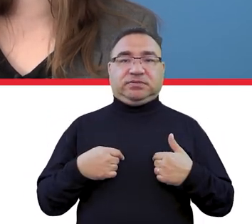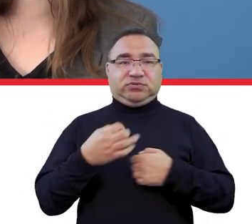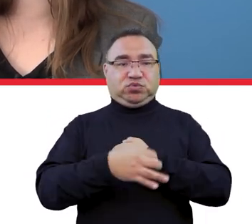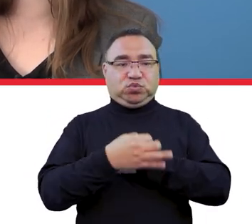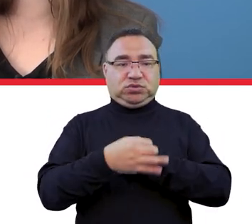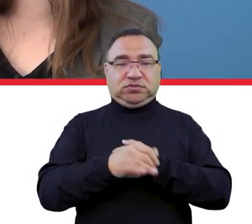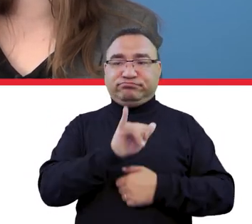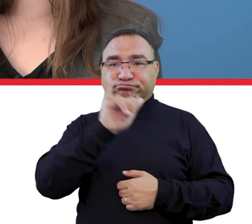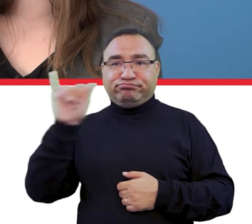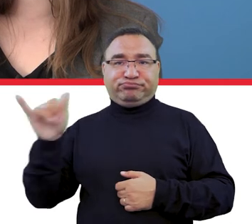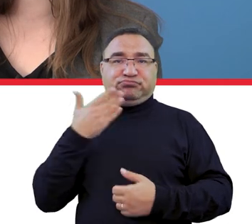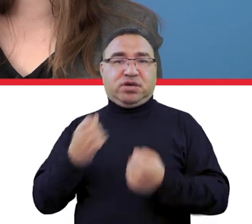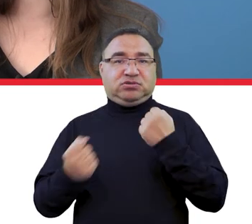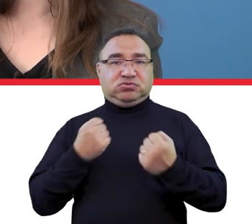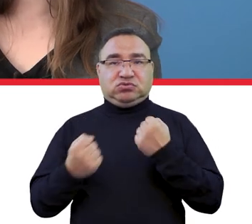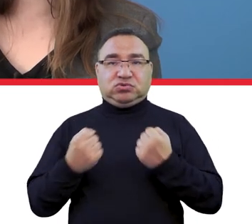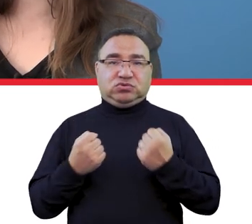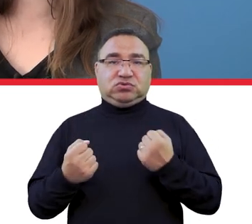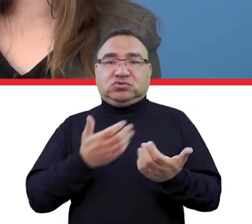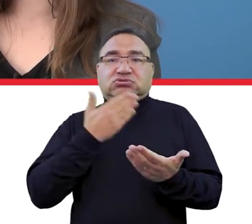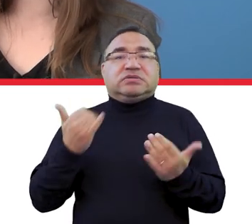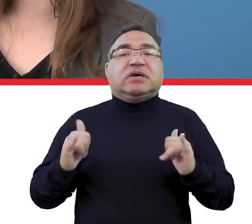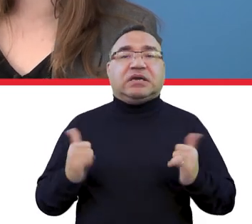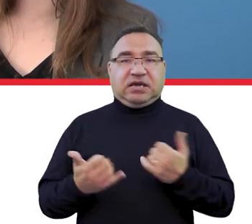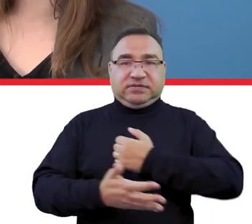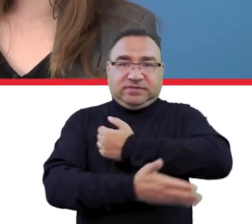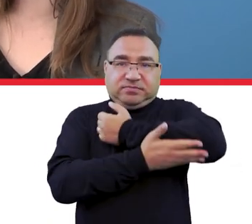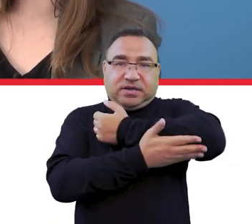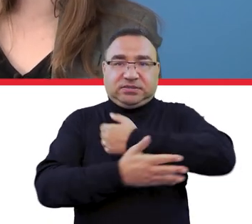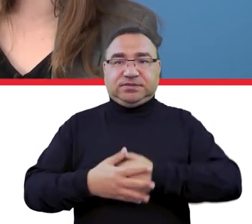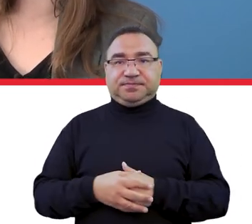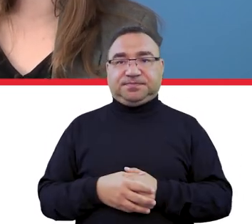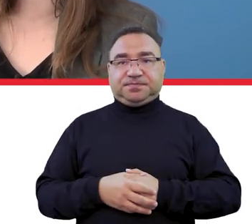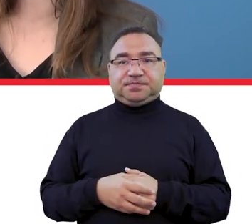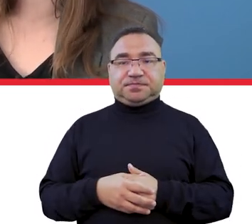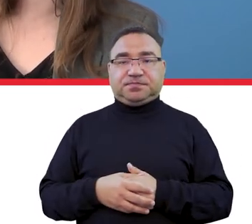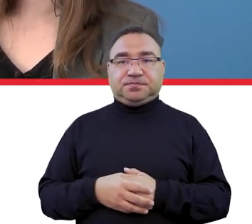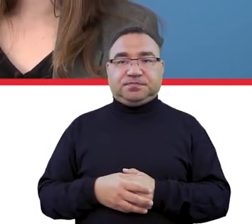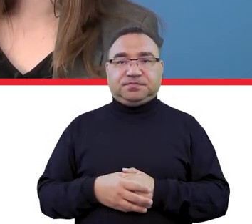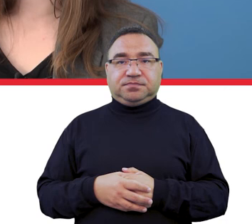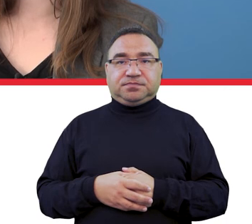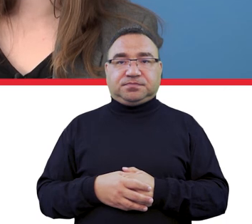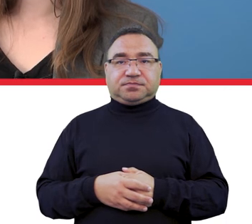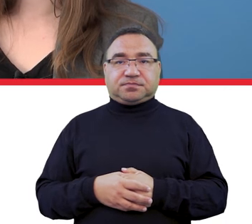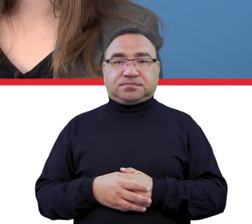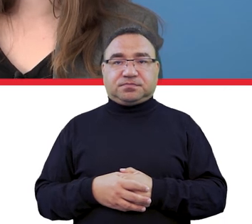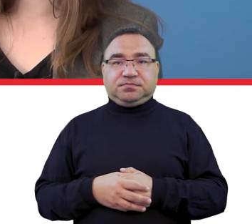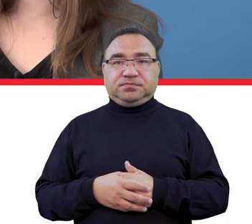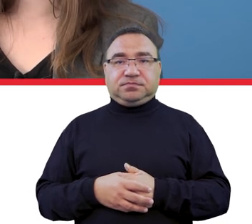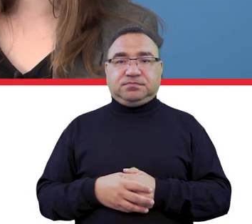polskich studentów w Rosji jest teraz bardzo ciężka i nie mają wsparcia. W związku z tym stąd też to pytanie i cytaty